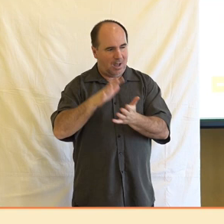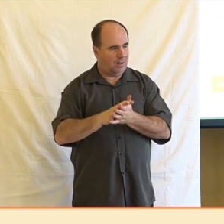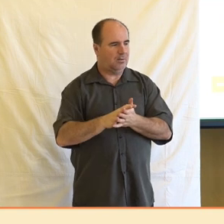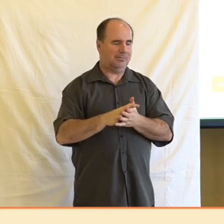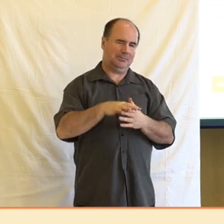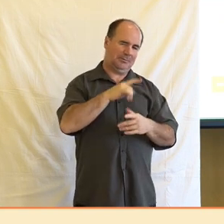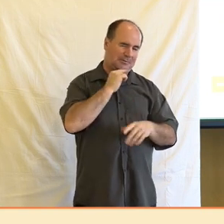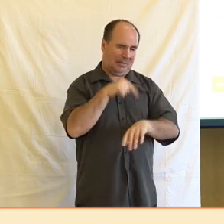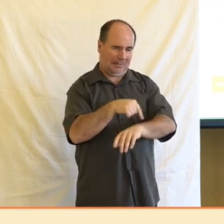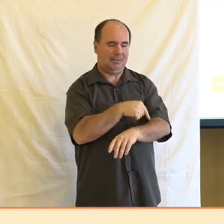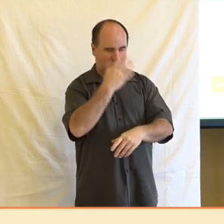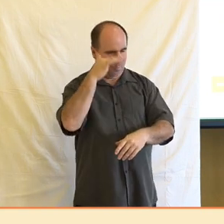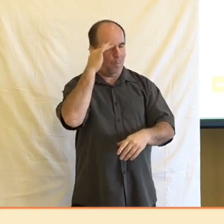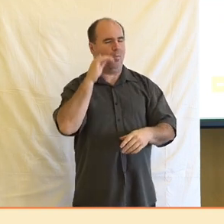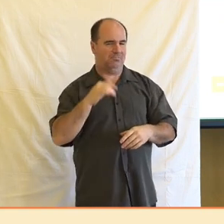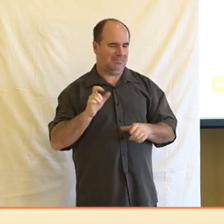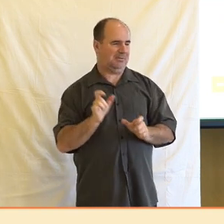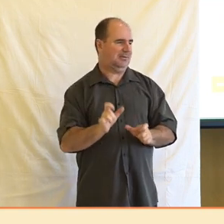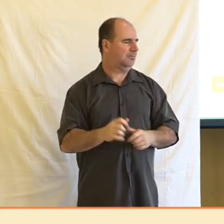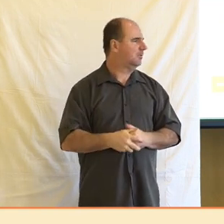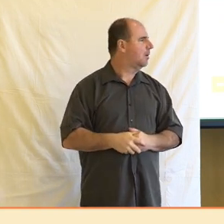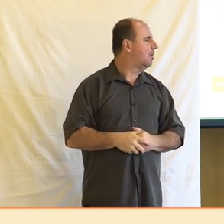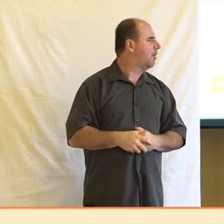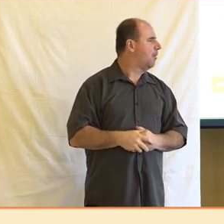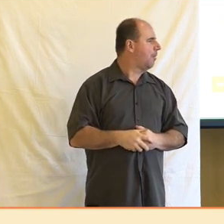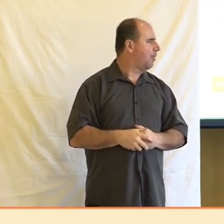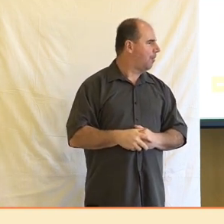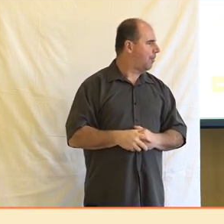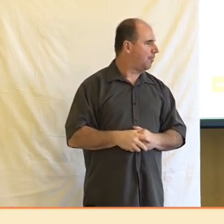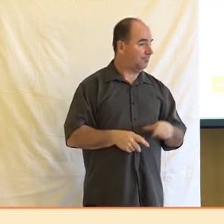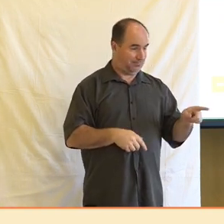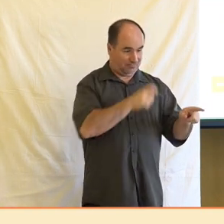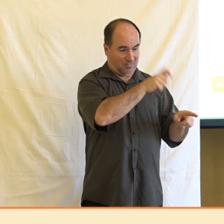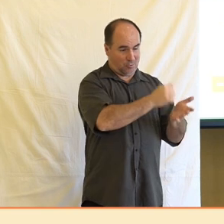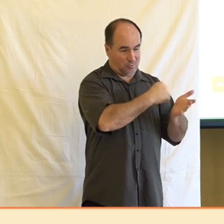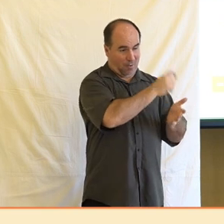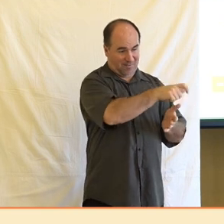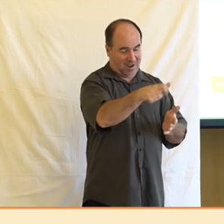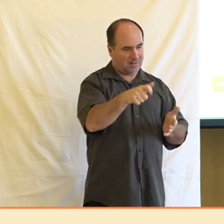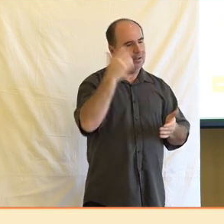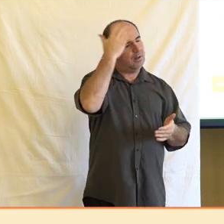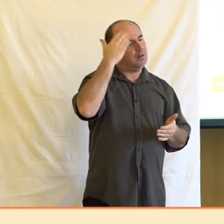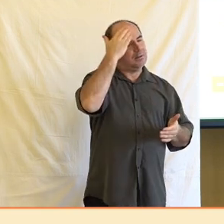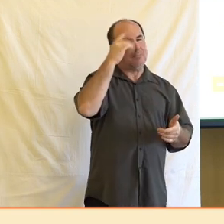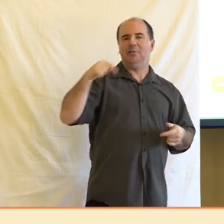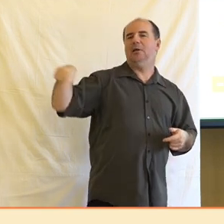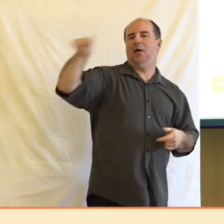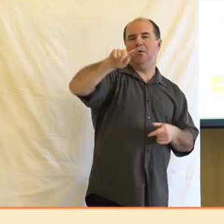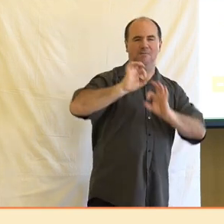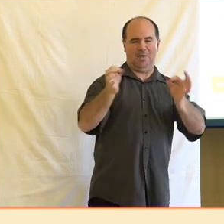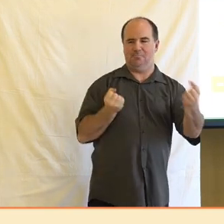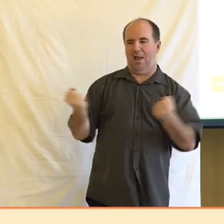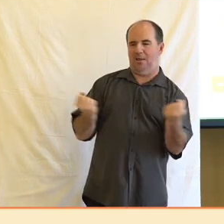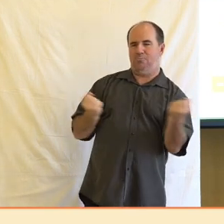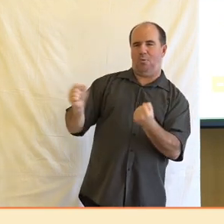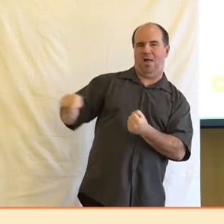Pracovníci médií si nemyslí, že jejich čtenáři nebo posluchači jsou snadno manipulovatelní,